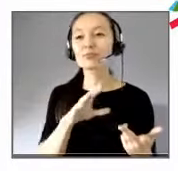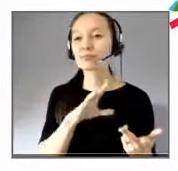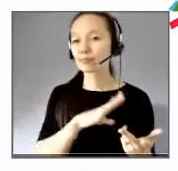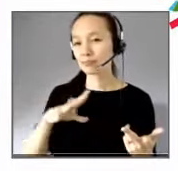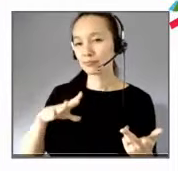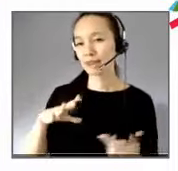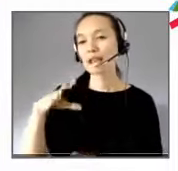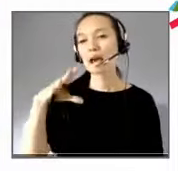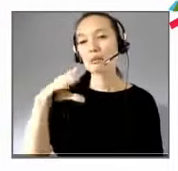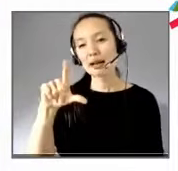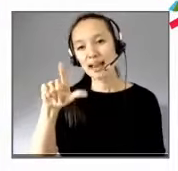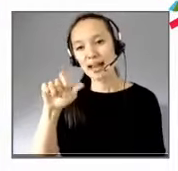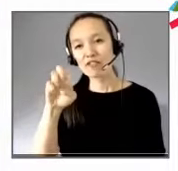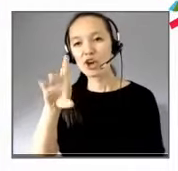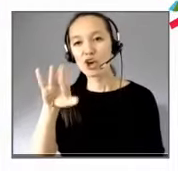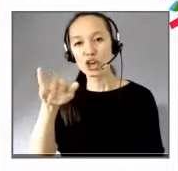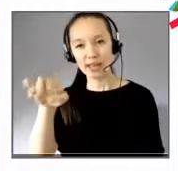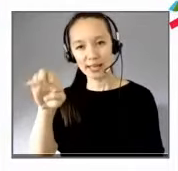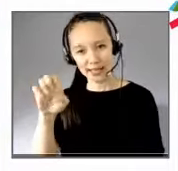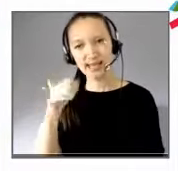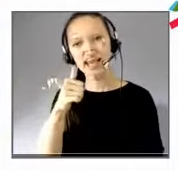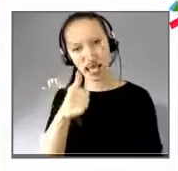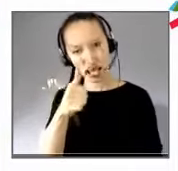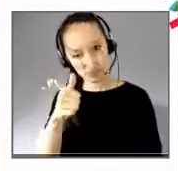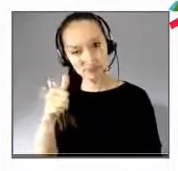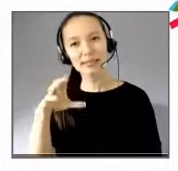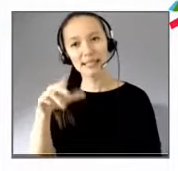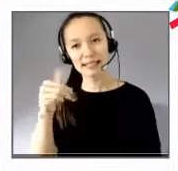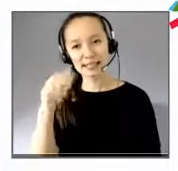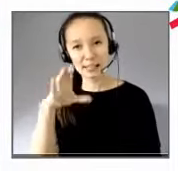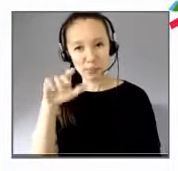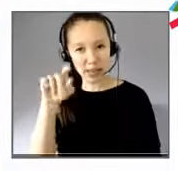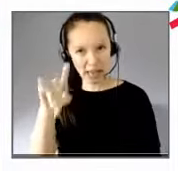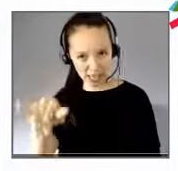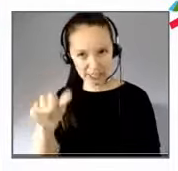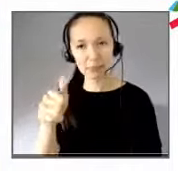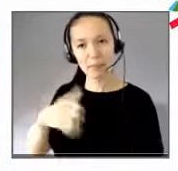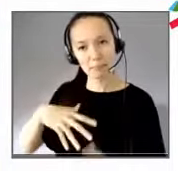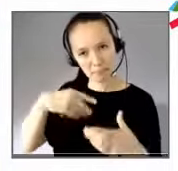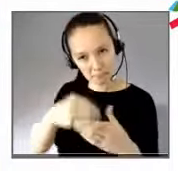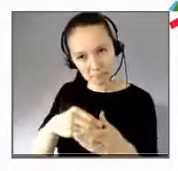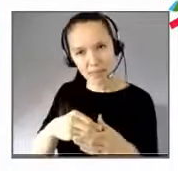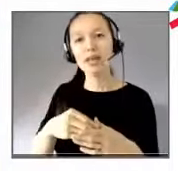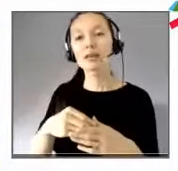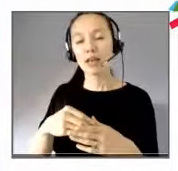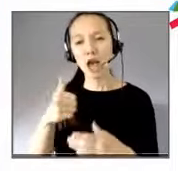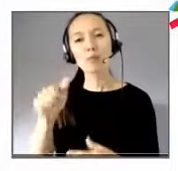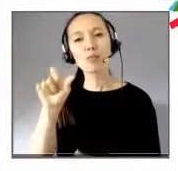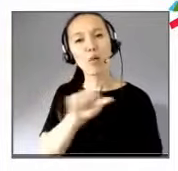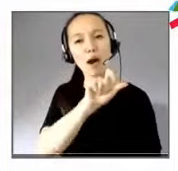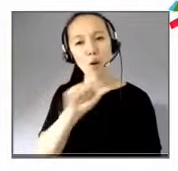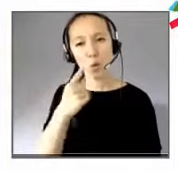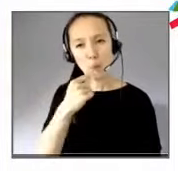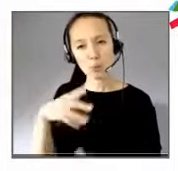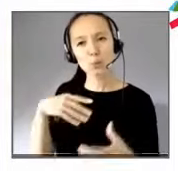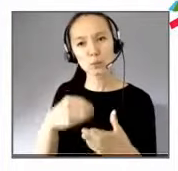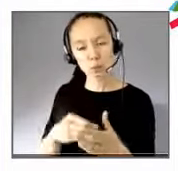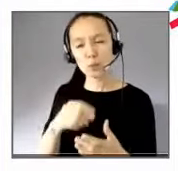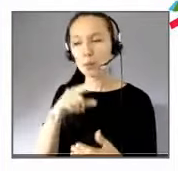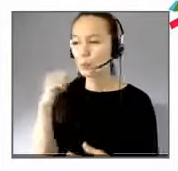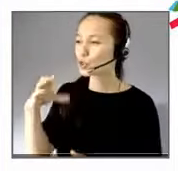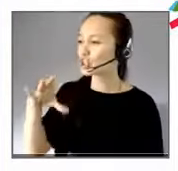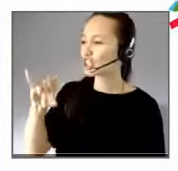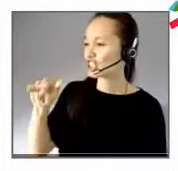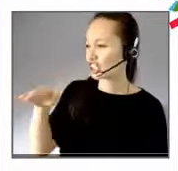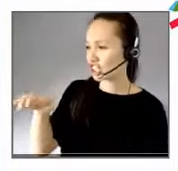personnes handicapées, membre également de la Croix-Rouge. Et Thierry Chiche, président exécutif d'Elsane, entreprise du domaine de la santé, qui viendra